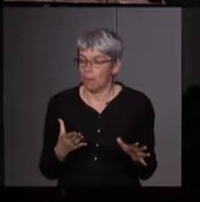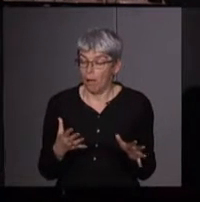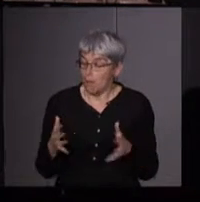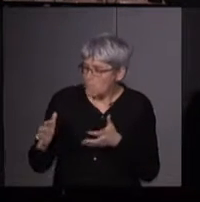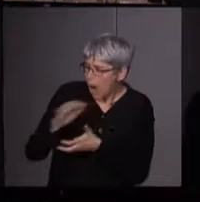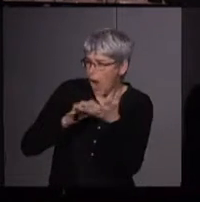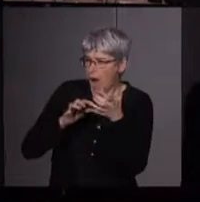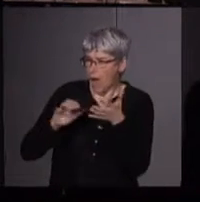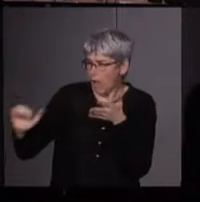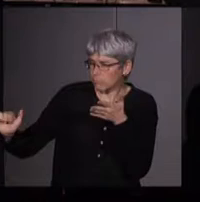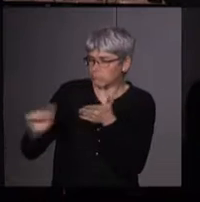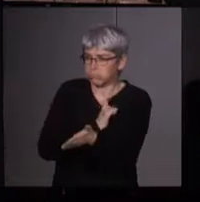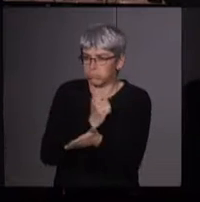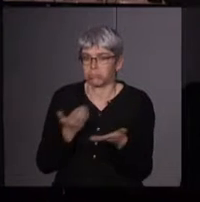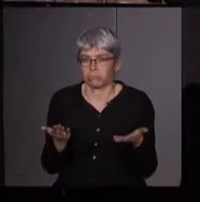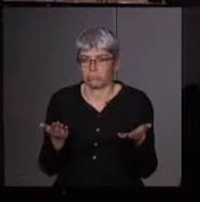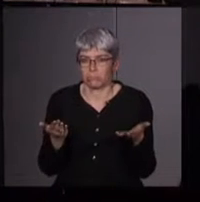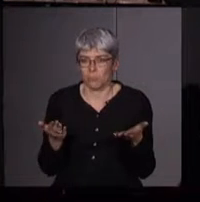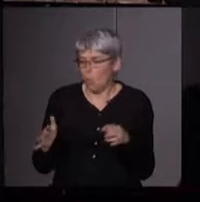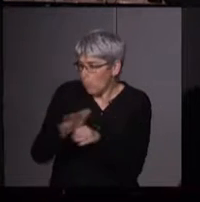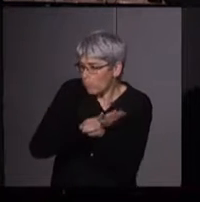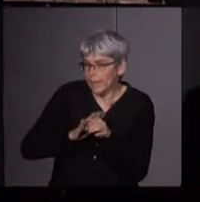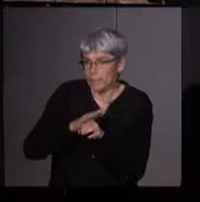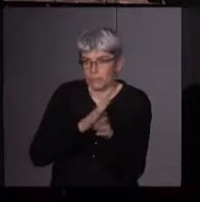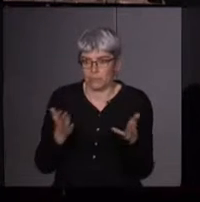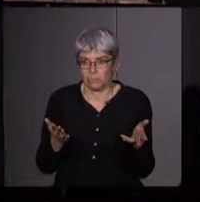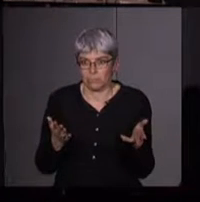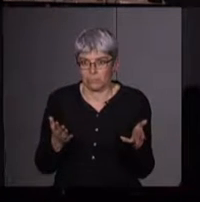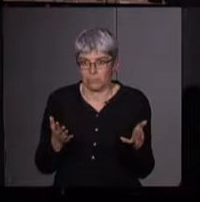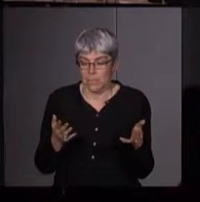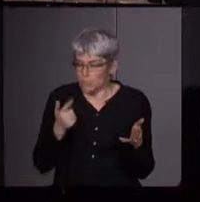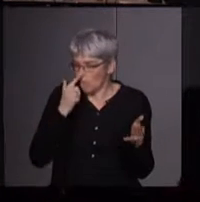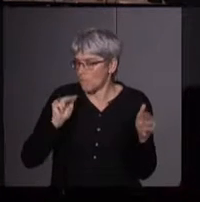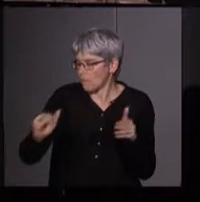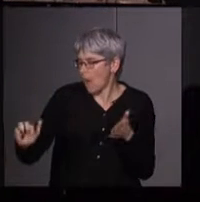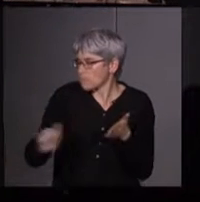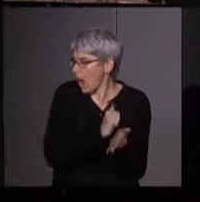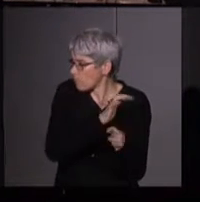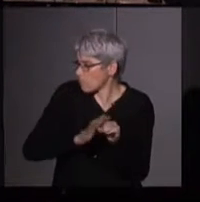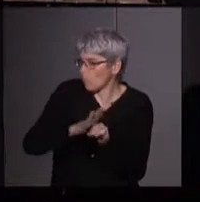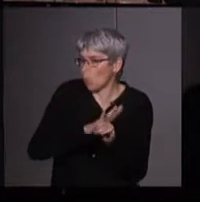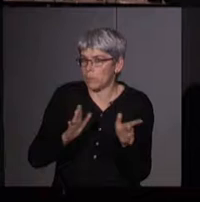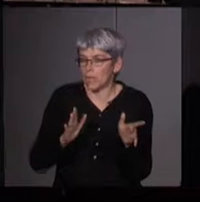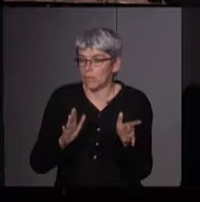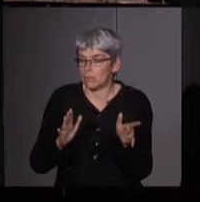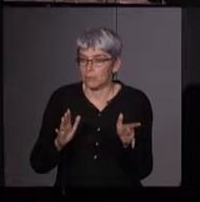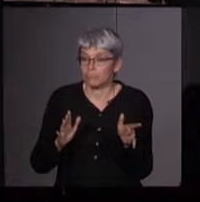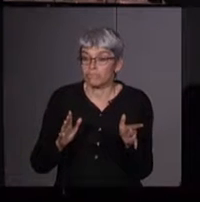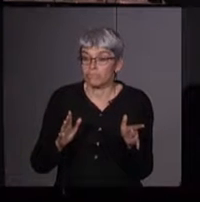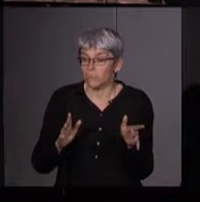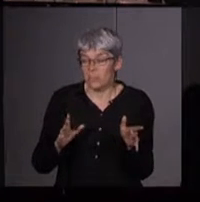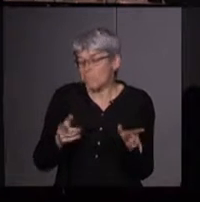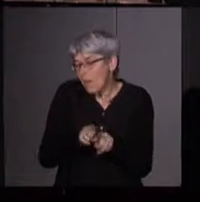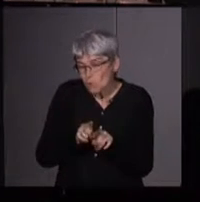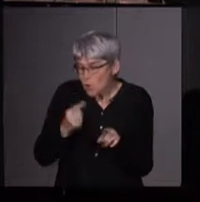catastrophe, que la destruction totale n'est pas très loin, que la destruction, quelque part, est